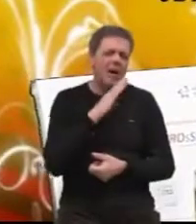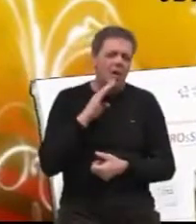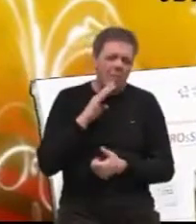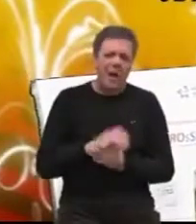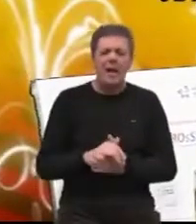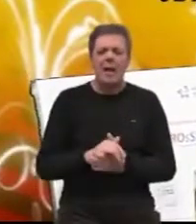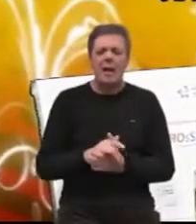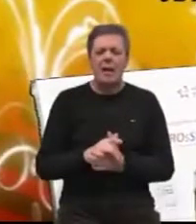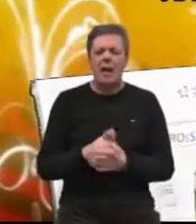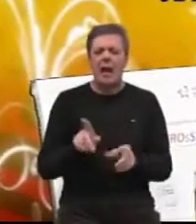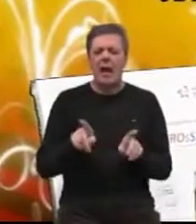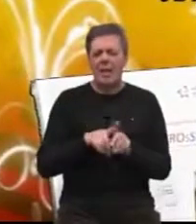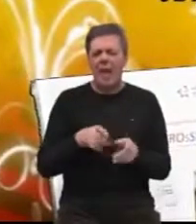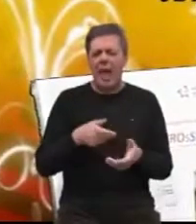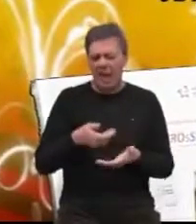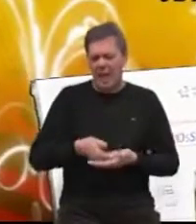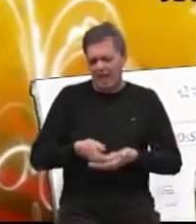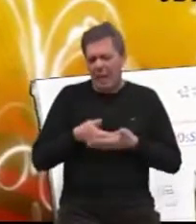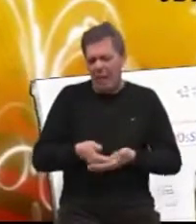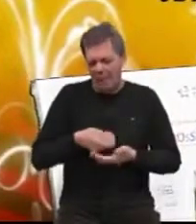je fondator, temeljna,